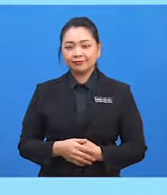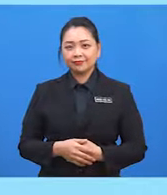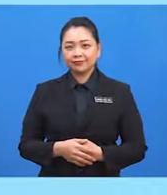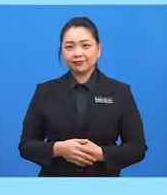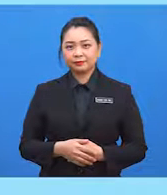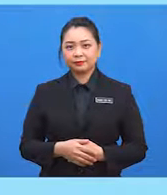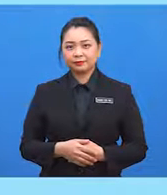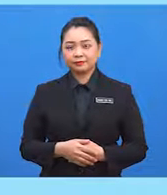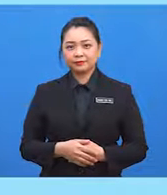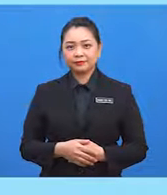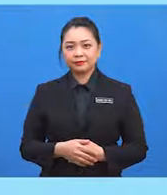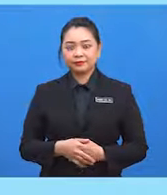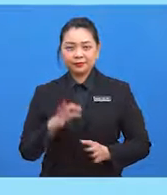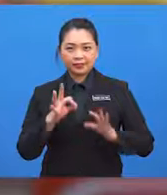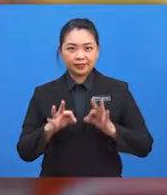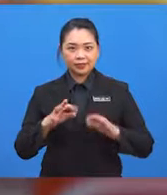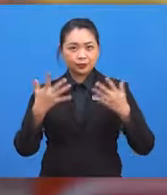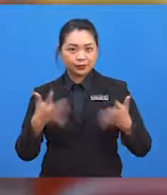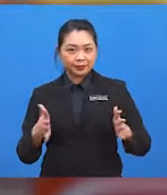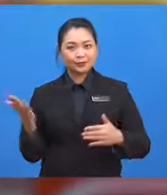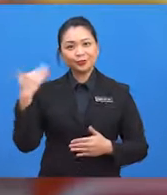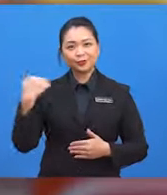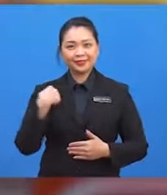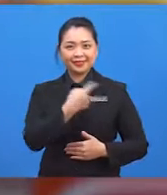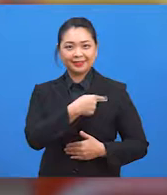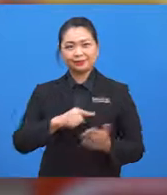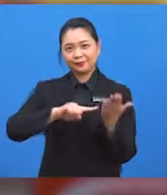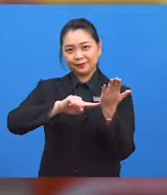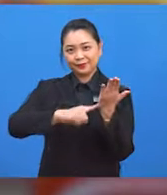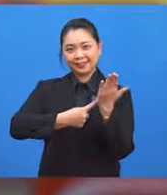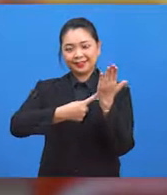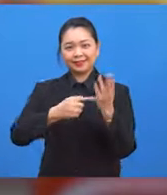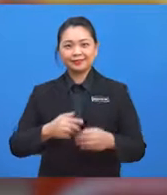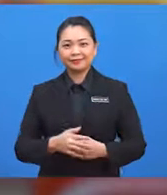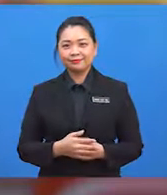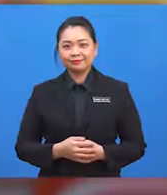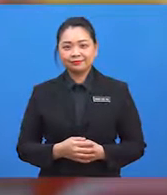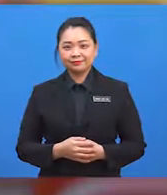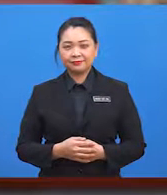Jika iya, jom kita bermula.